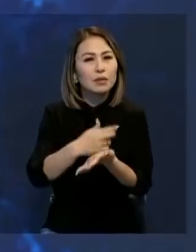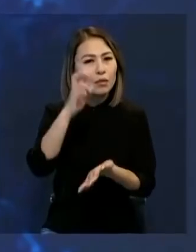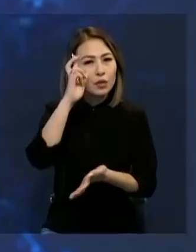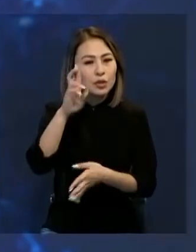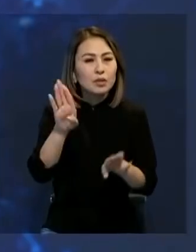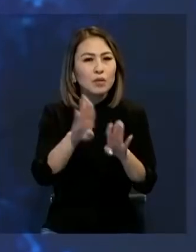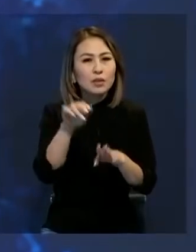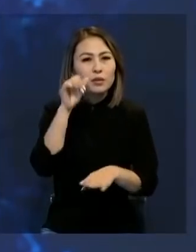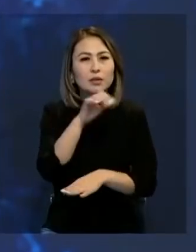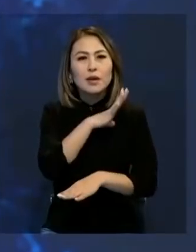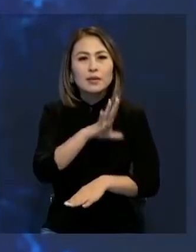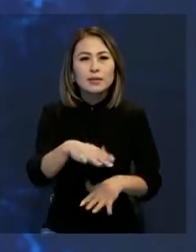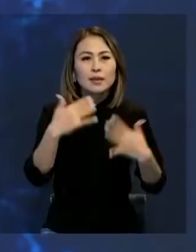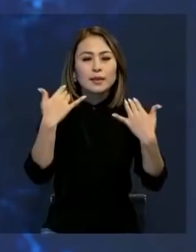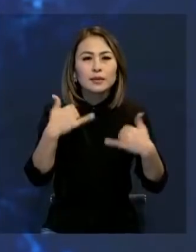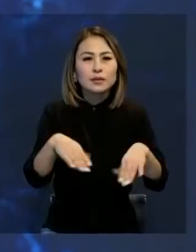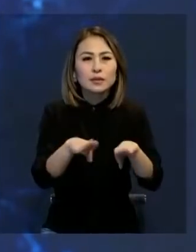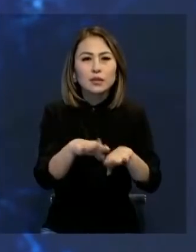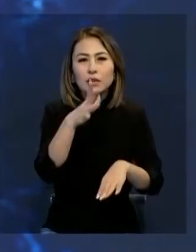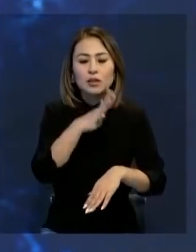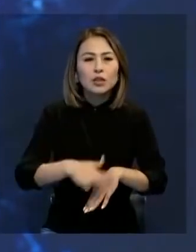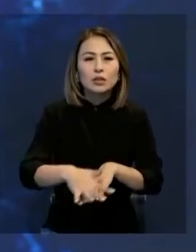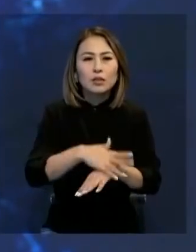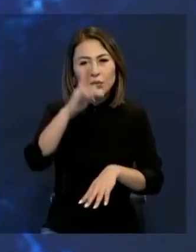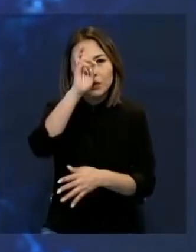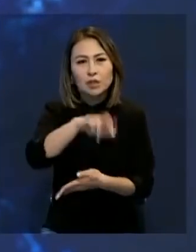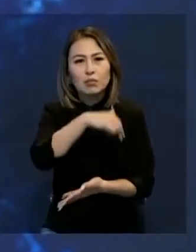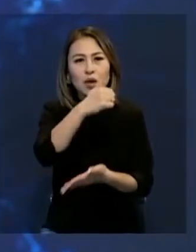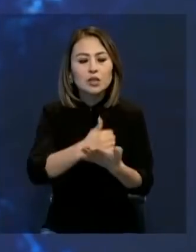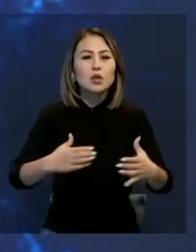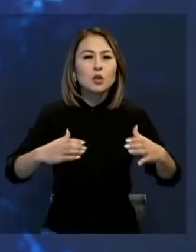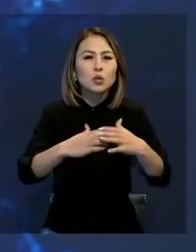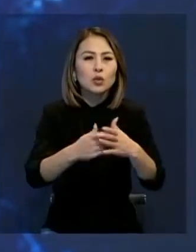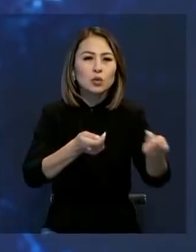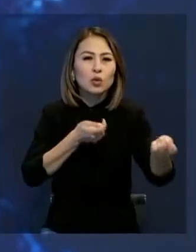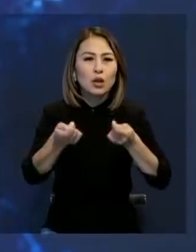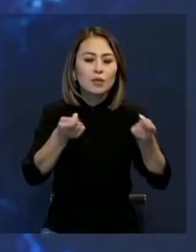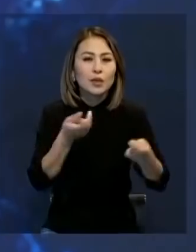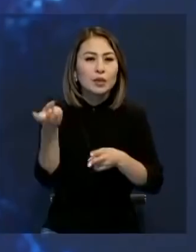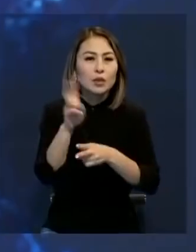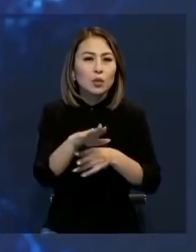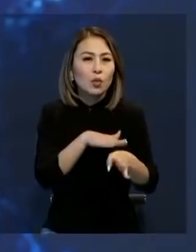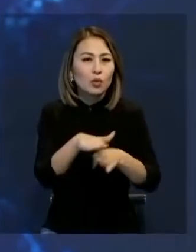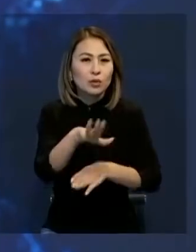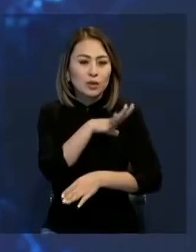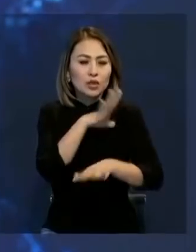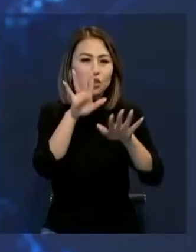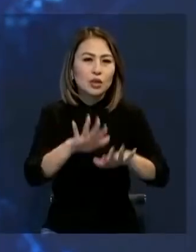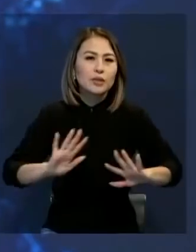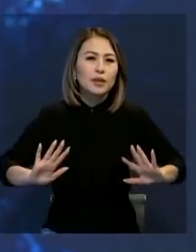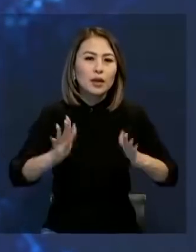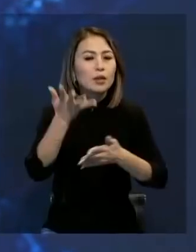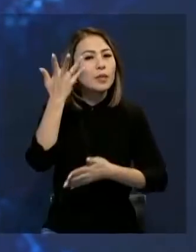Президент мұны жастырмады. Айтыуынша қазіргідей Қысылтаяң шақта мемлекет башысының партия тұрағалығына келуі орынды.